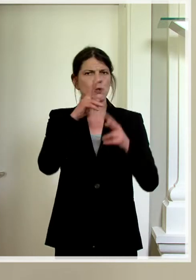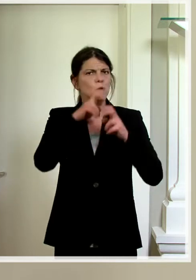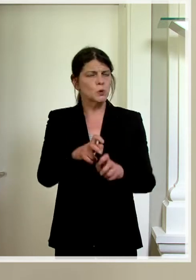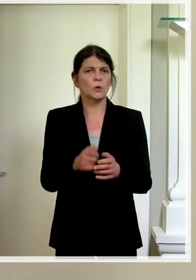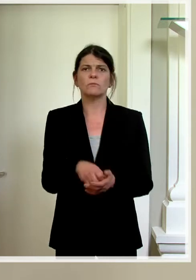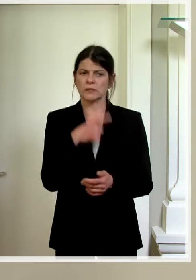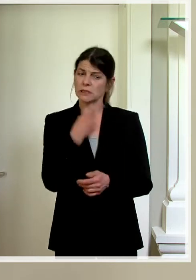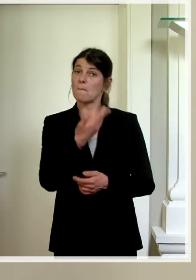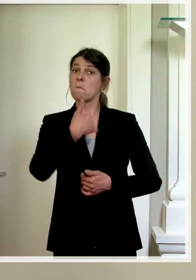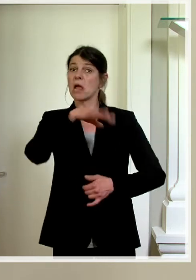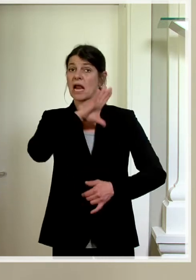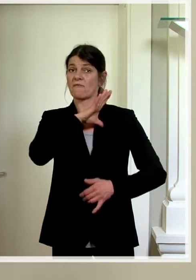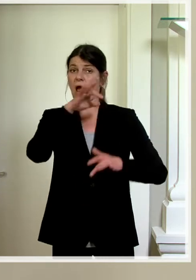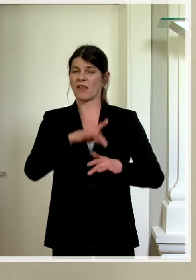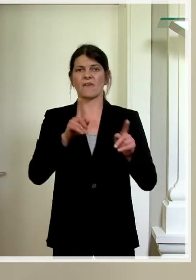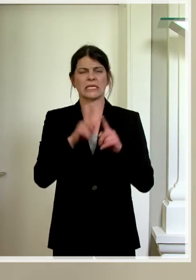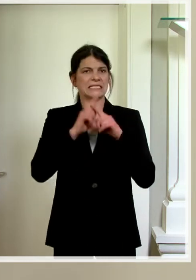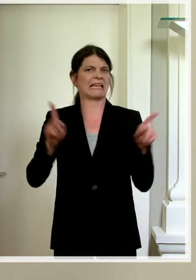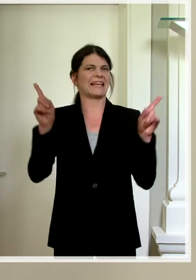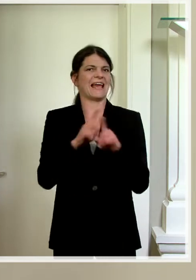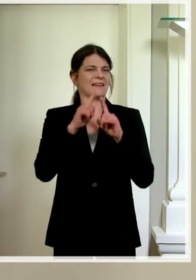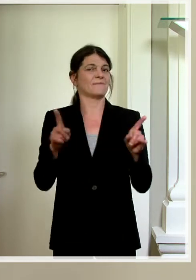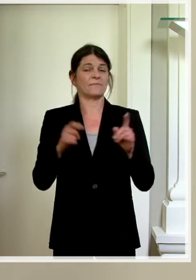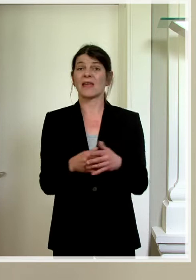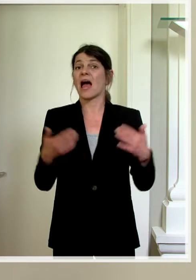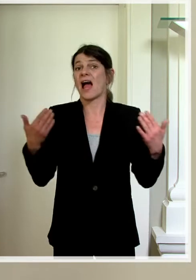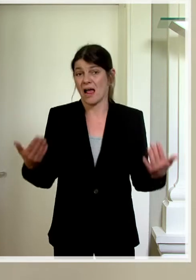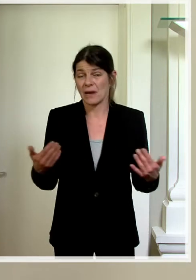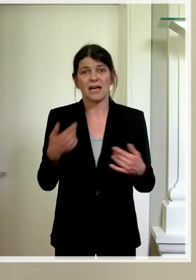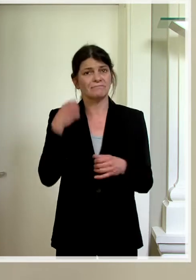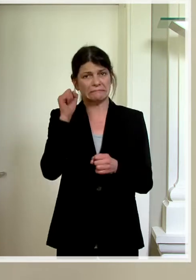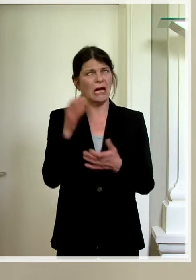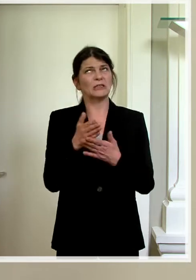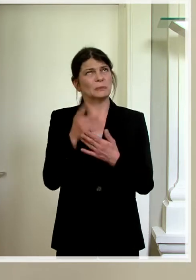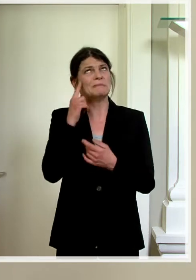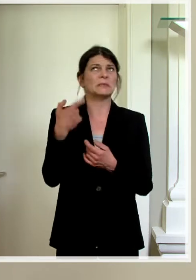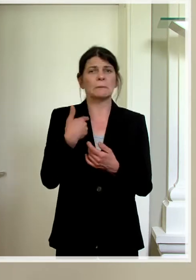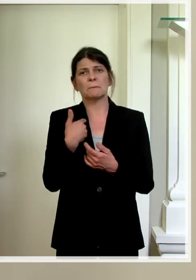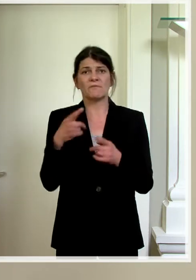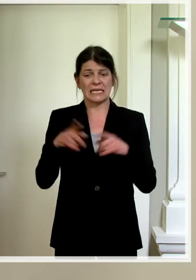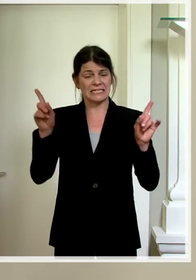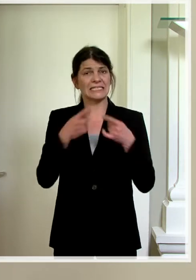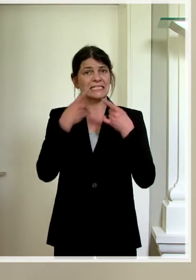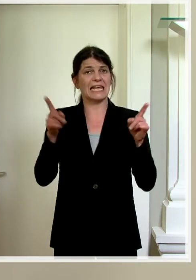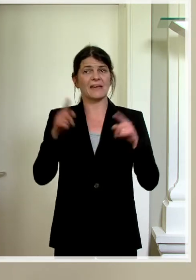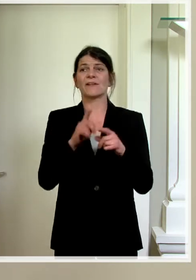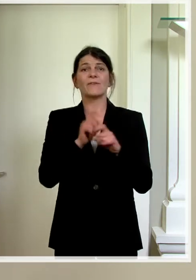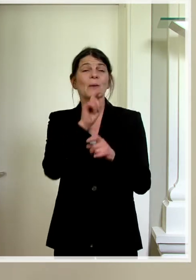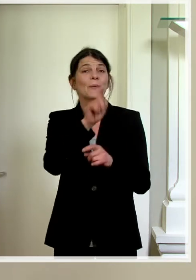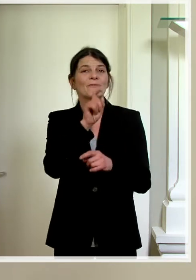die eine erhöhte Gefahr beim Singen belegen. Allerdings kann man schon davon ausgehen, dass beim Singen eine